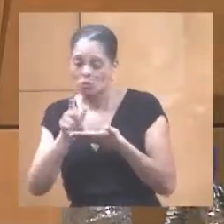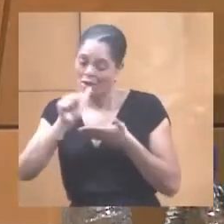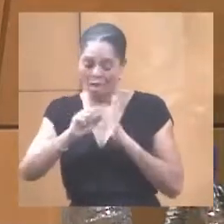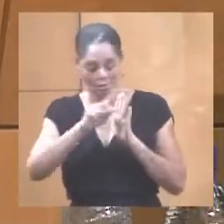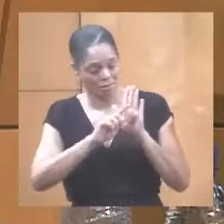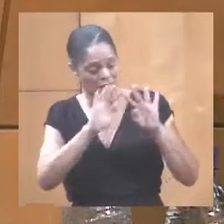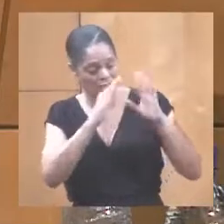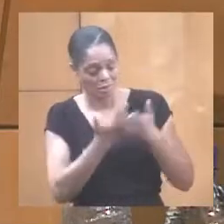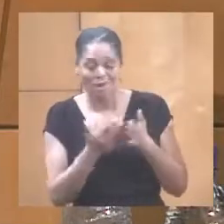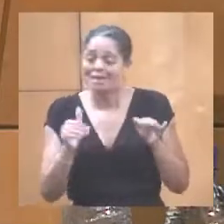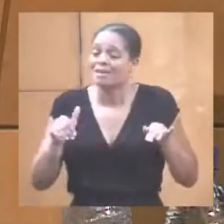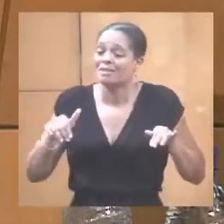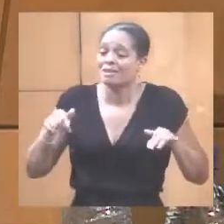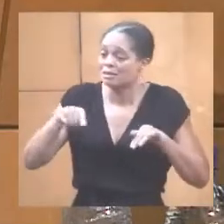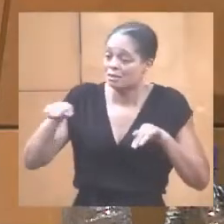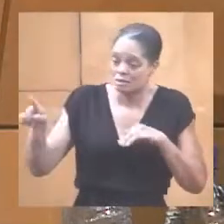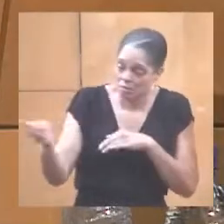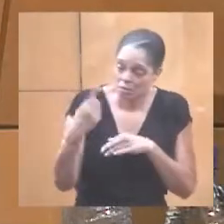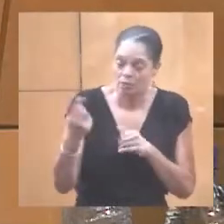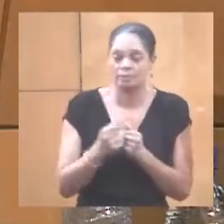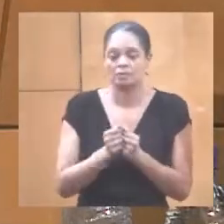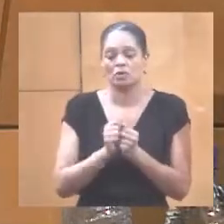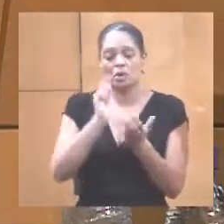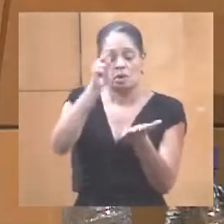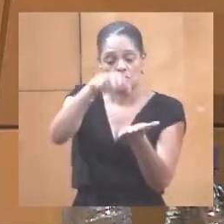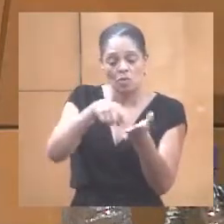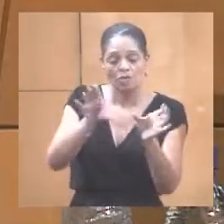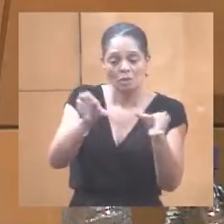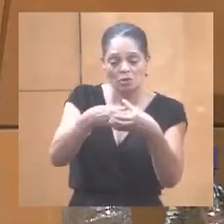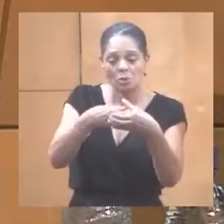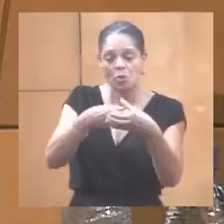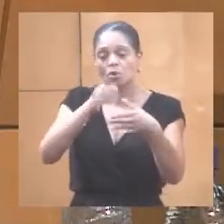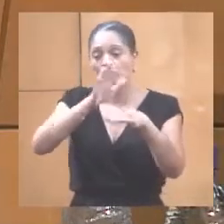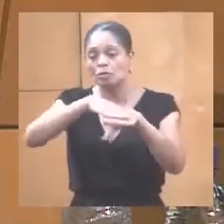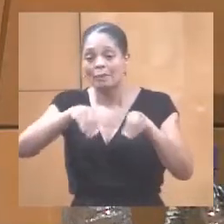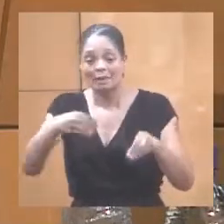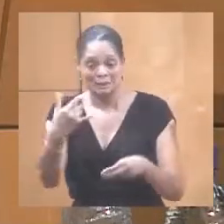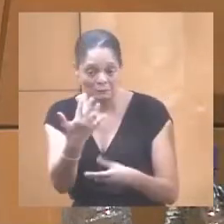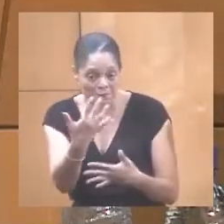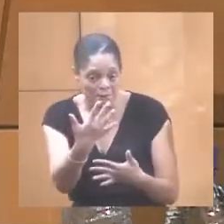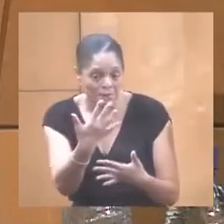Quel que soit le lieu où il fait la formation, sur place à Martinique,